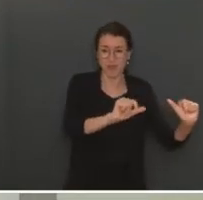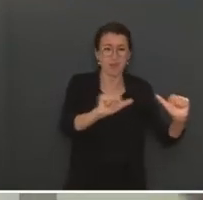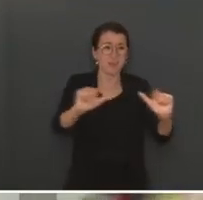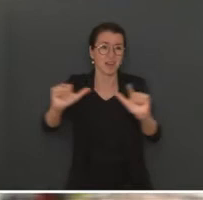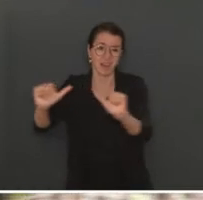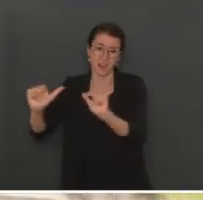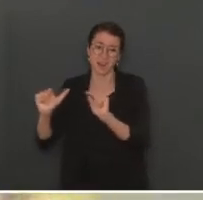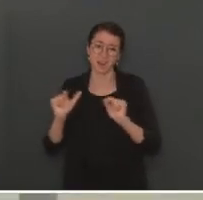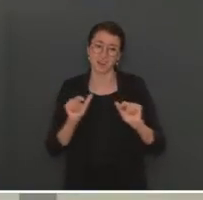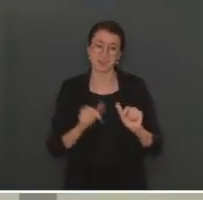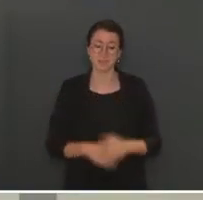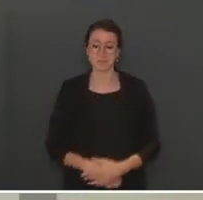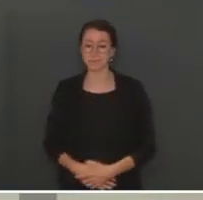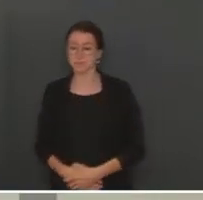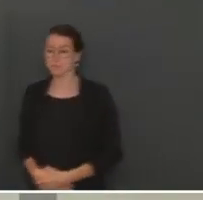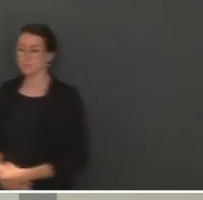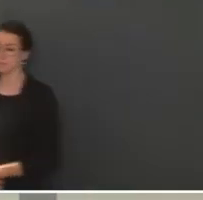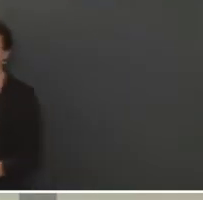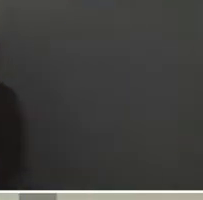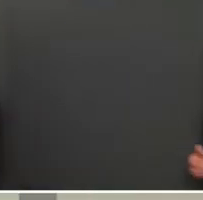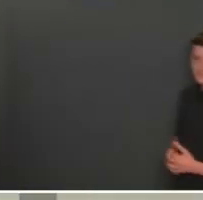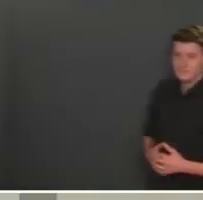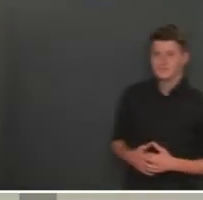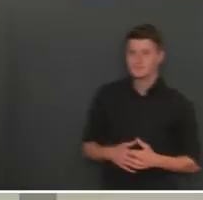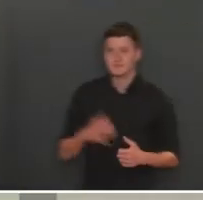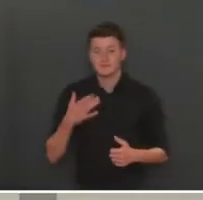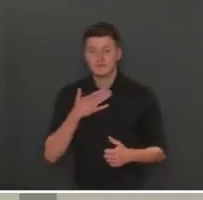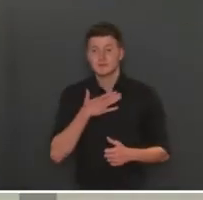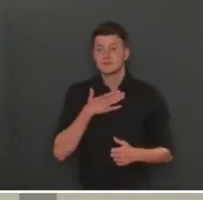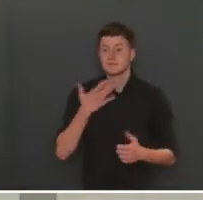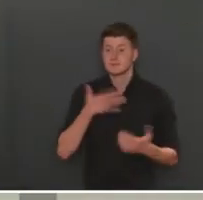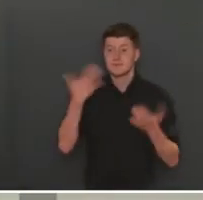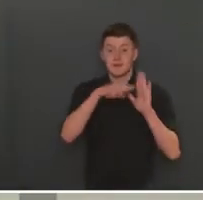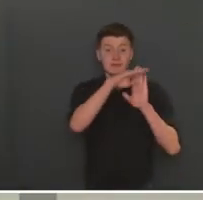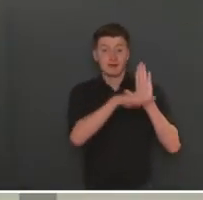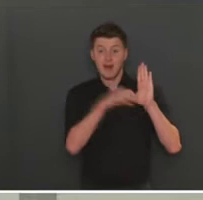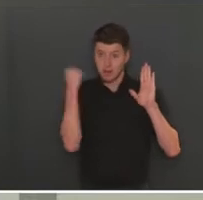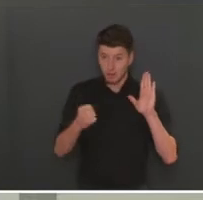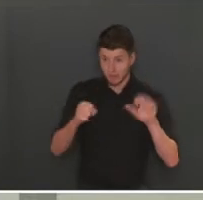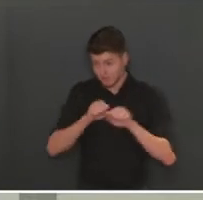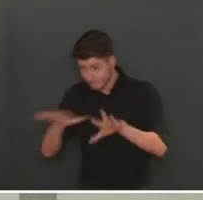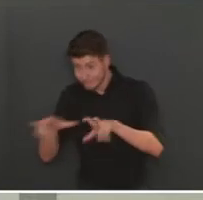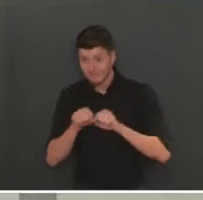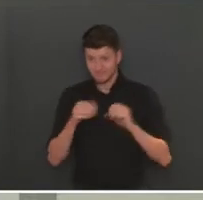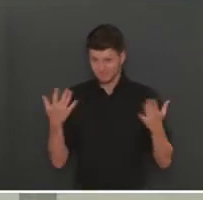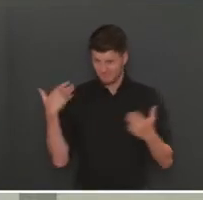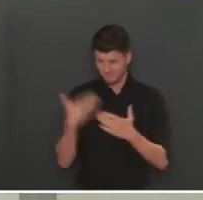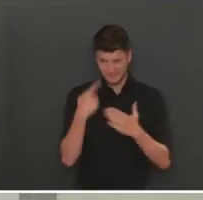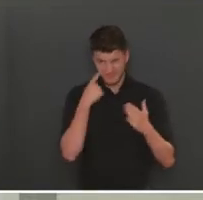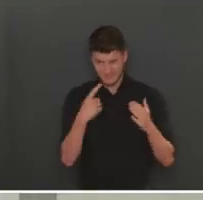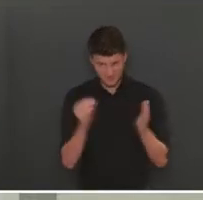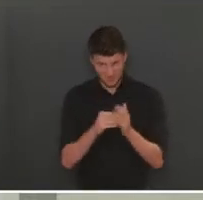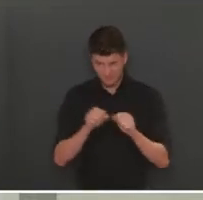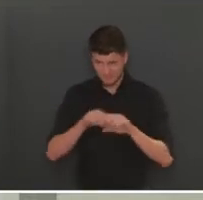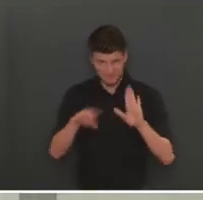Nous savons malheureusement qu'aucune mesure ne pourra supprimer le virus.